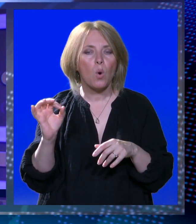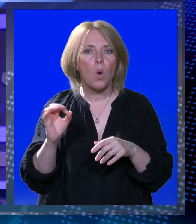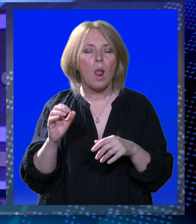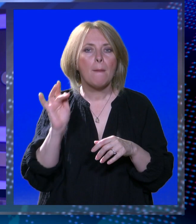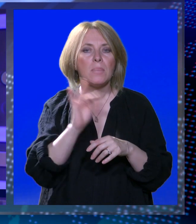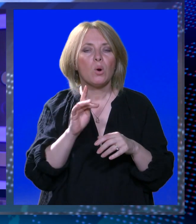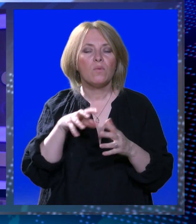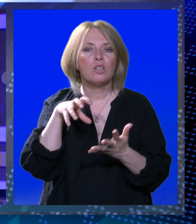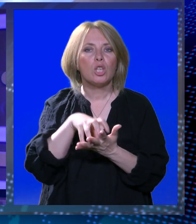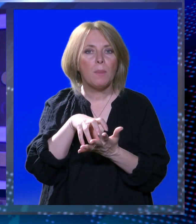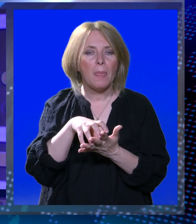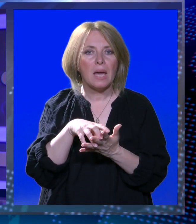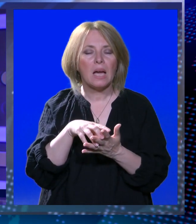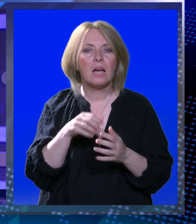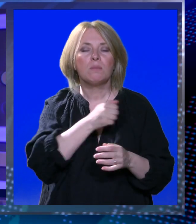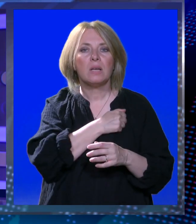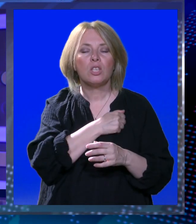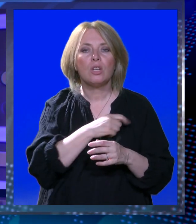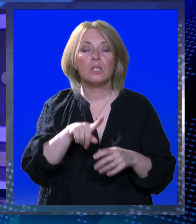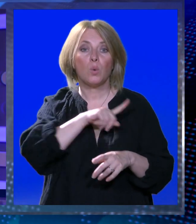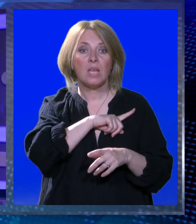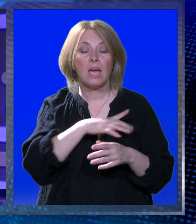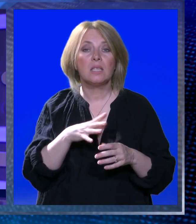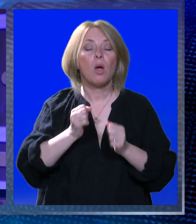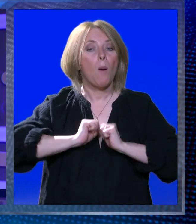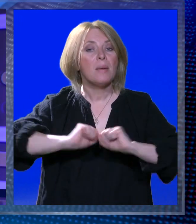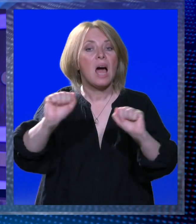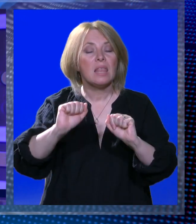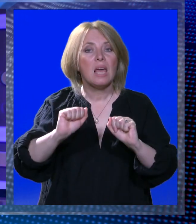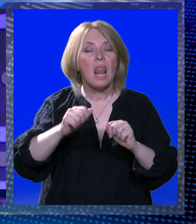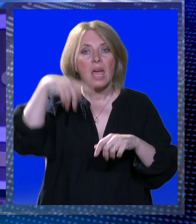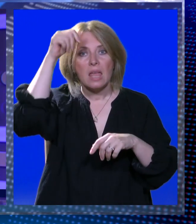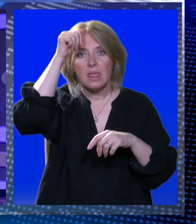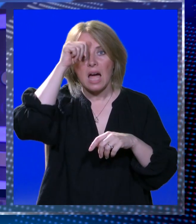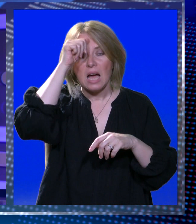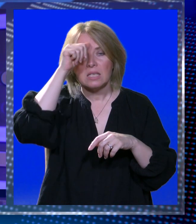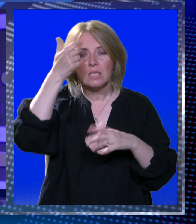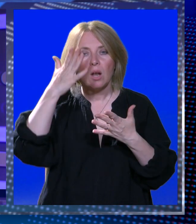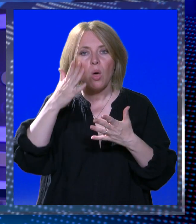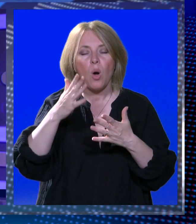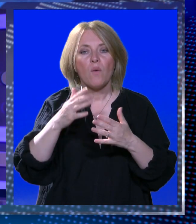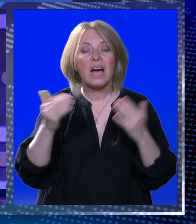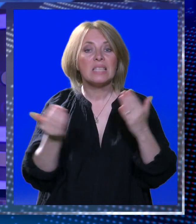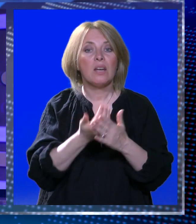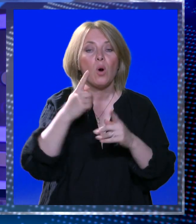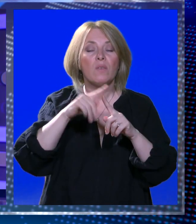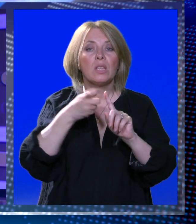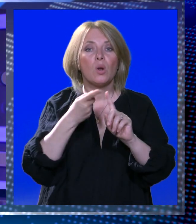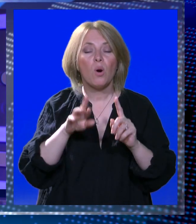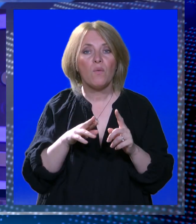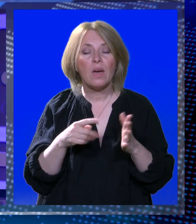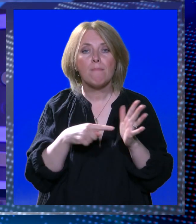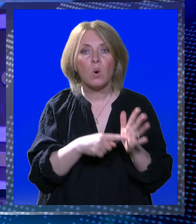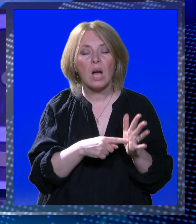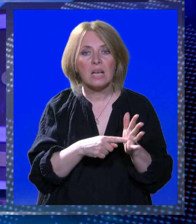svoj drugi uzastopni trofej. Spličani su rijeci obranili naslov, a za novi trofej, gražu protivničke momčadi,